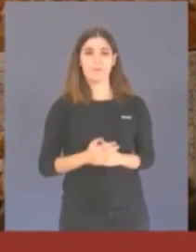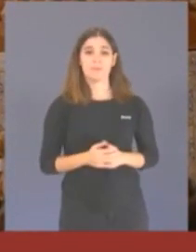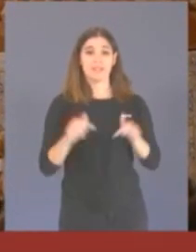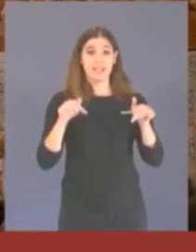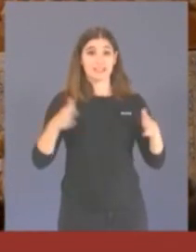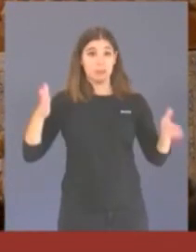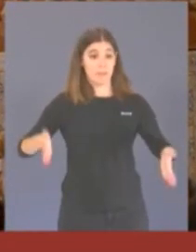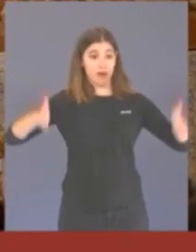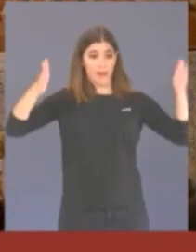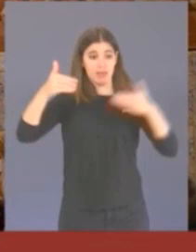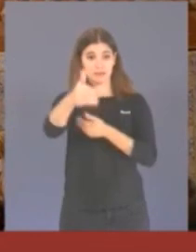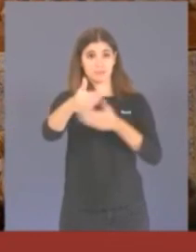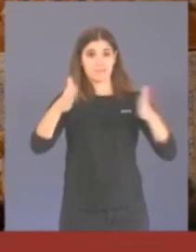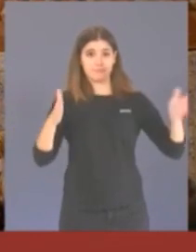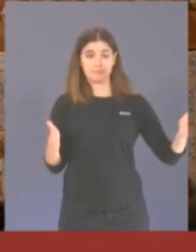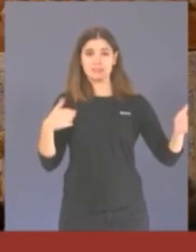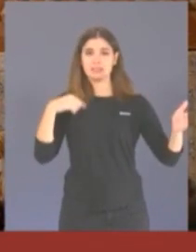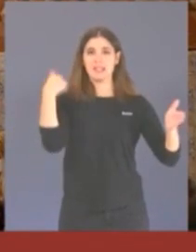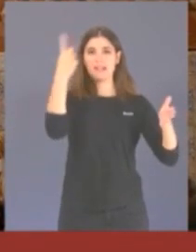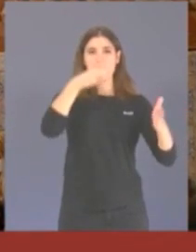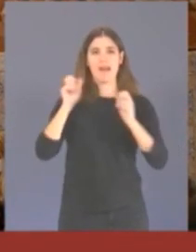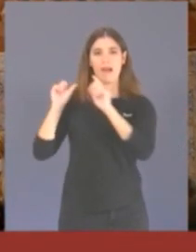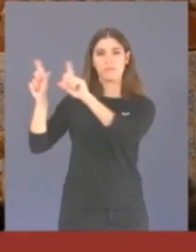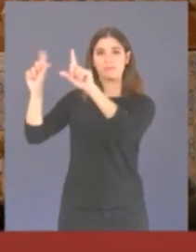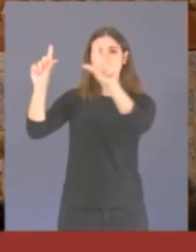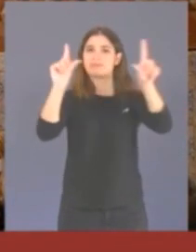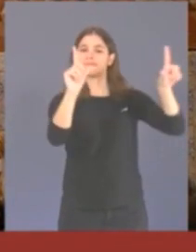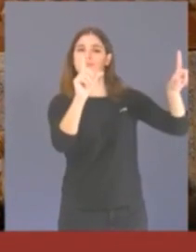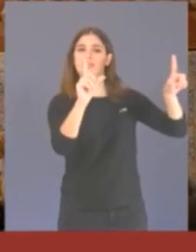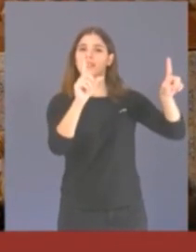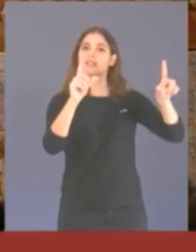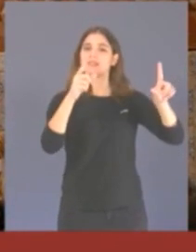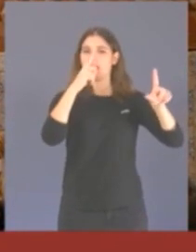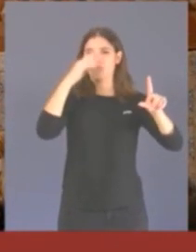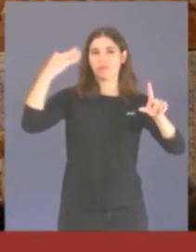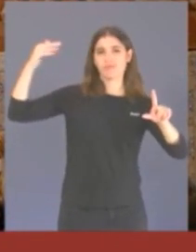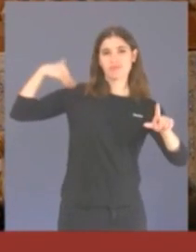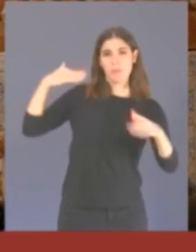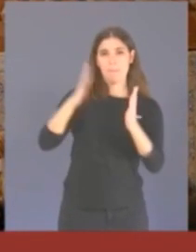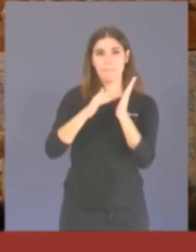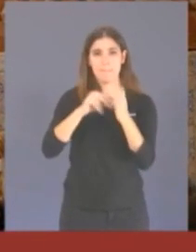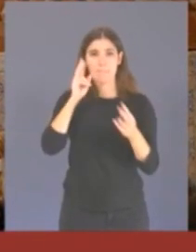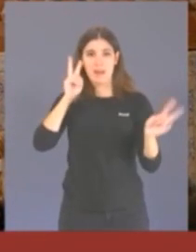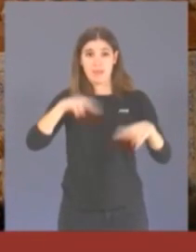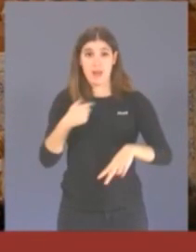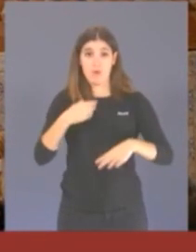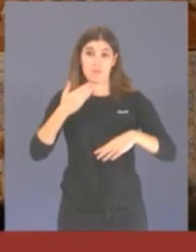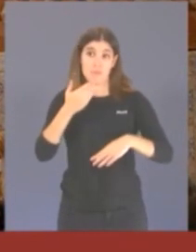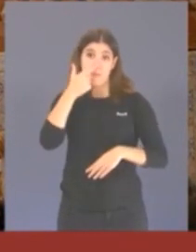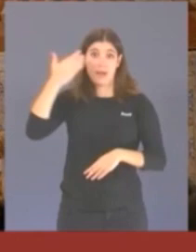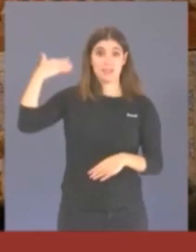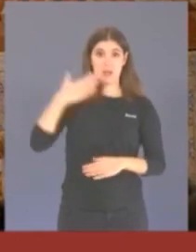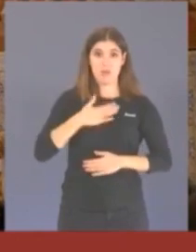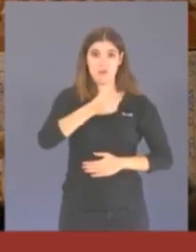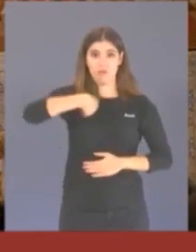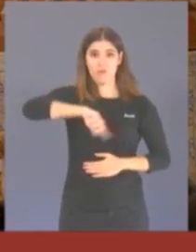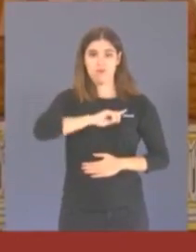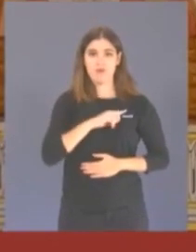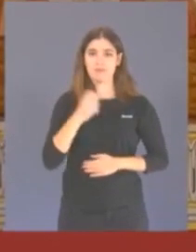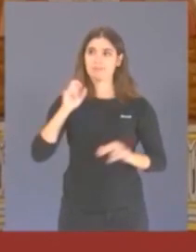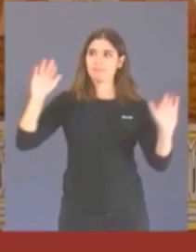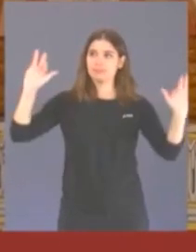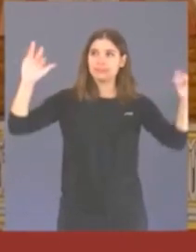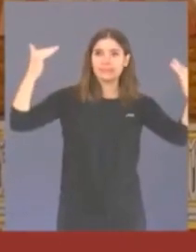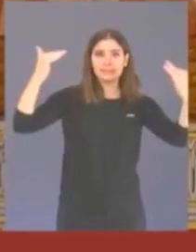'estes parets, els rostres de valencians antics ens contemplen greument. Són ulls del nostre passat que ens observen i ens